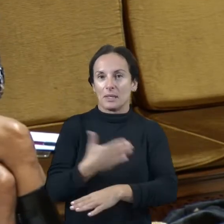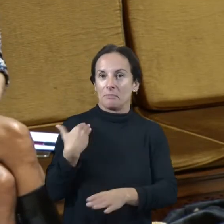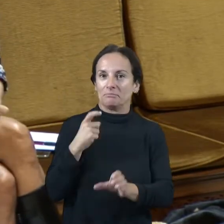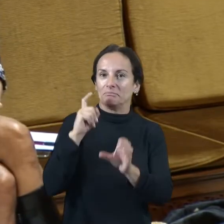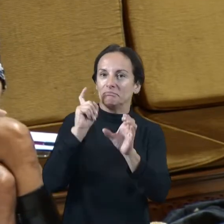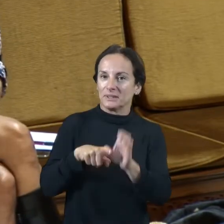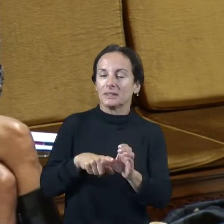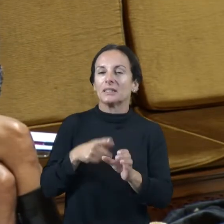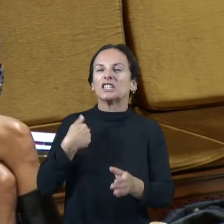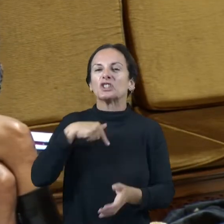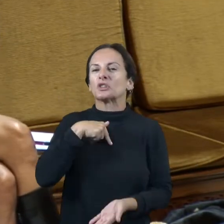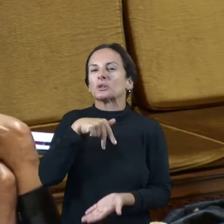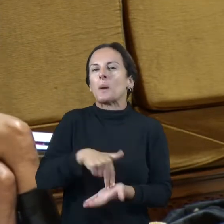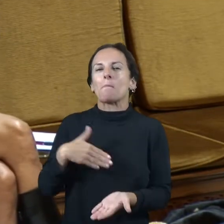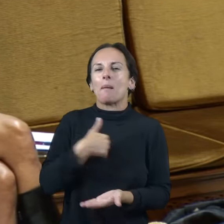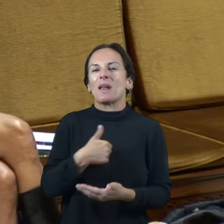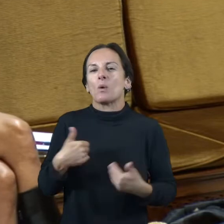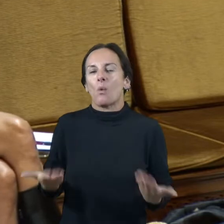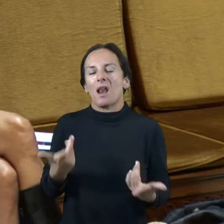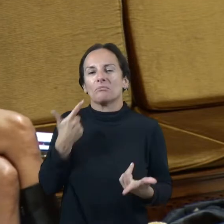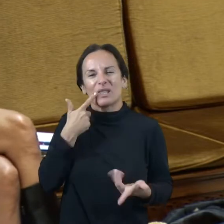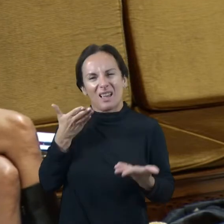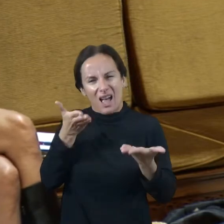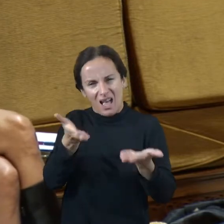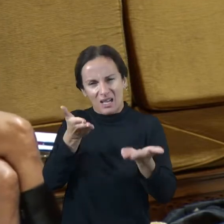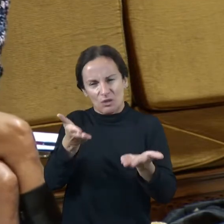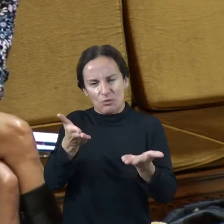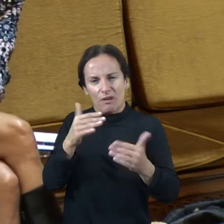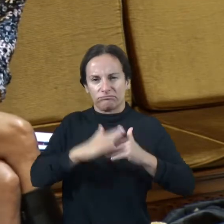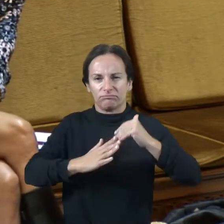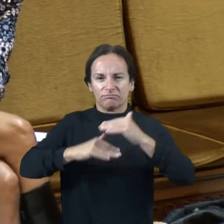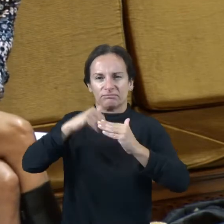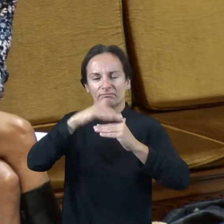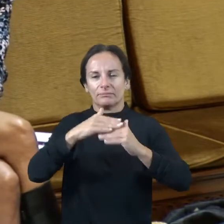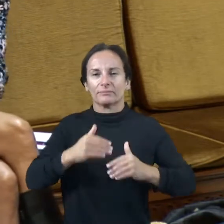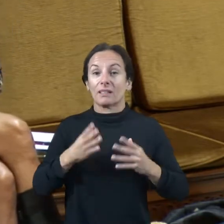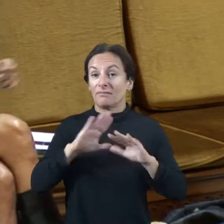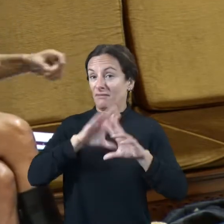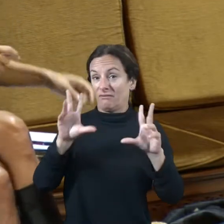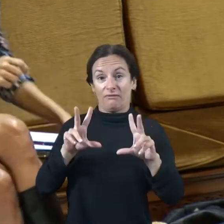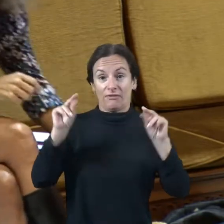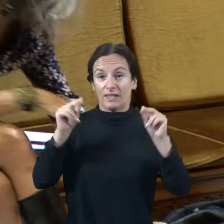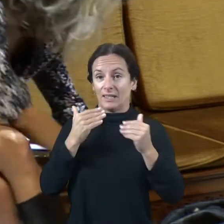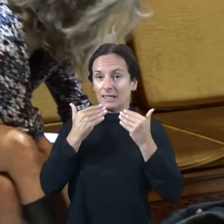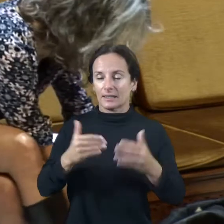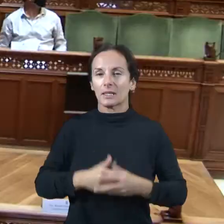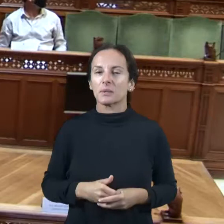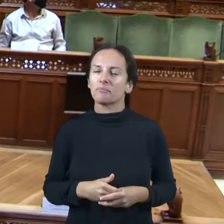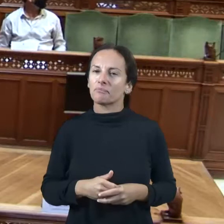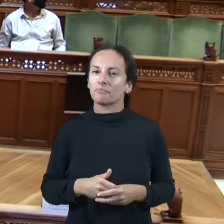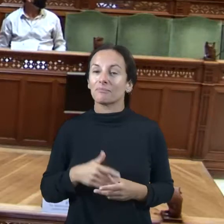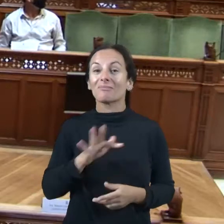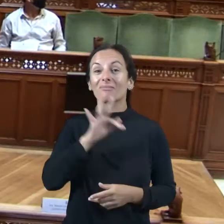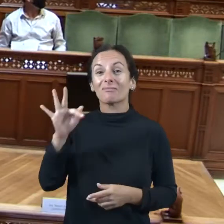aportar i per sumar i ja està moltíssimes gràcies Moltes gràcies Clària ha demanat la paraula